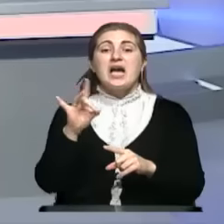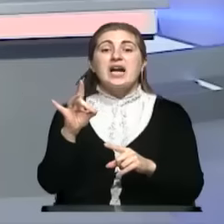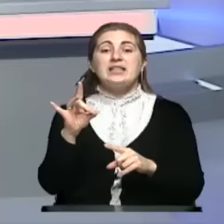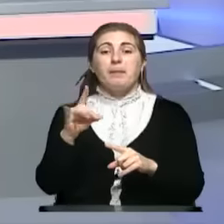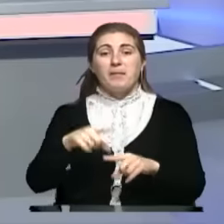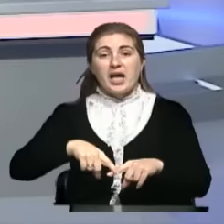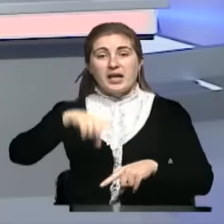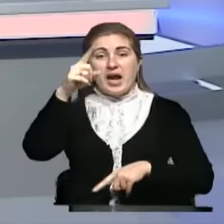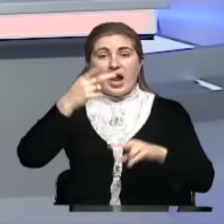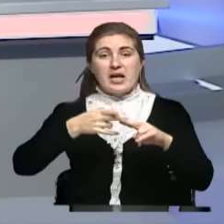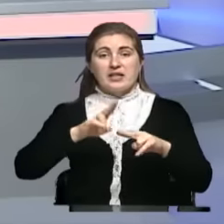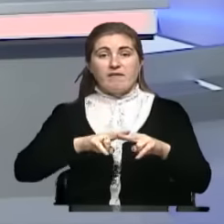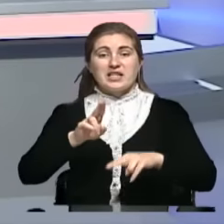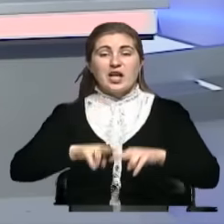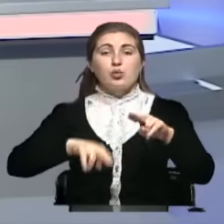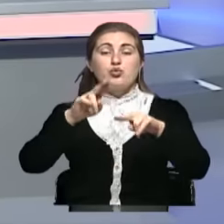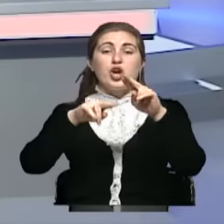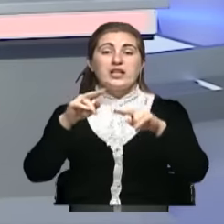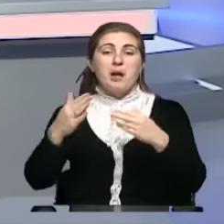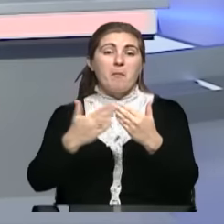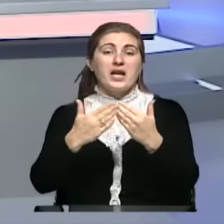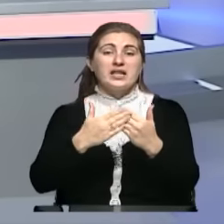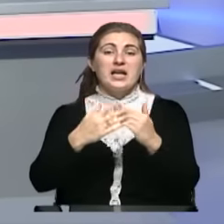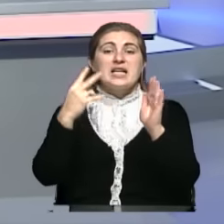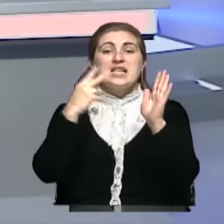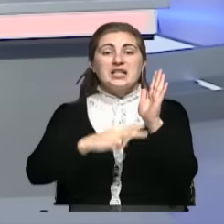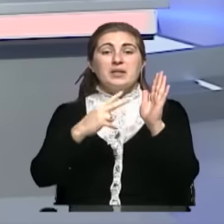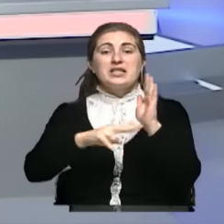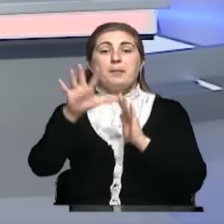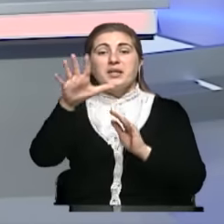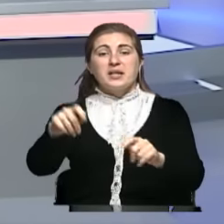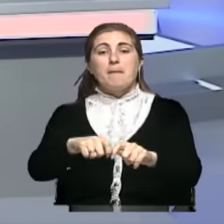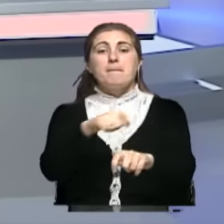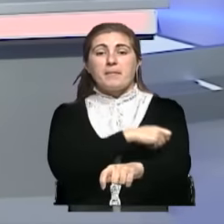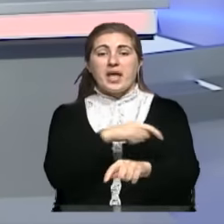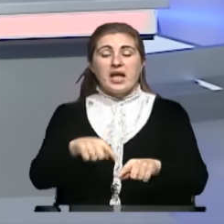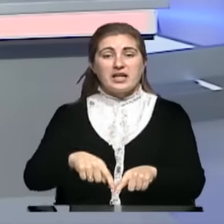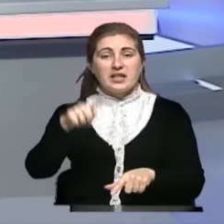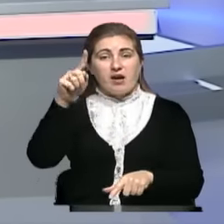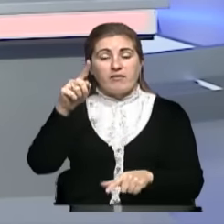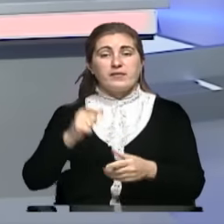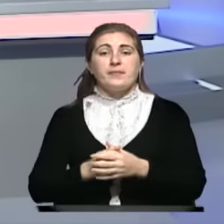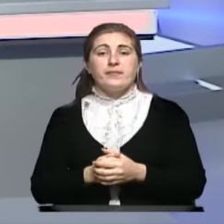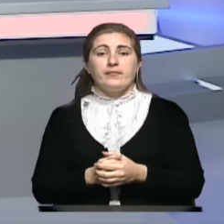сооружения порядка 75 метров. Вот